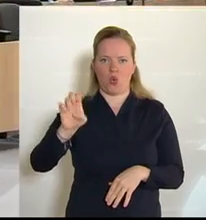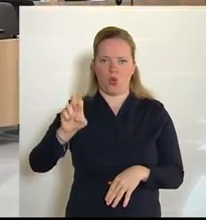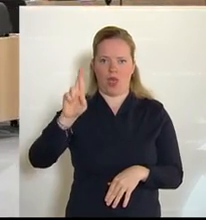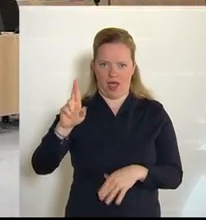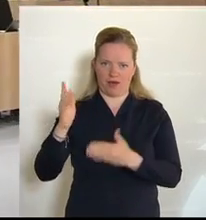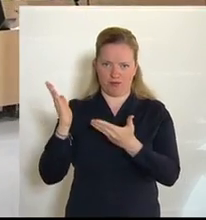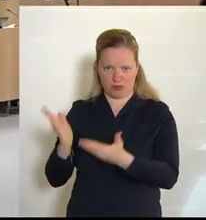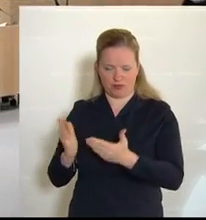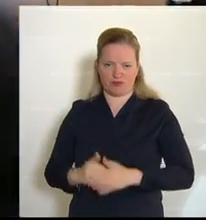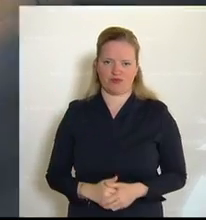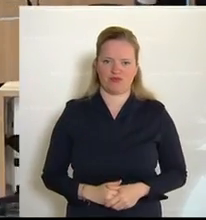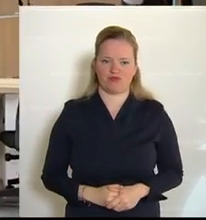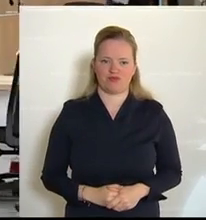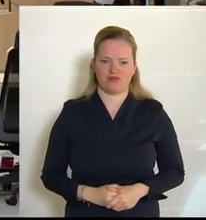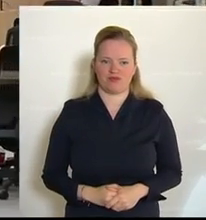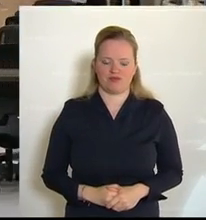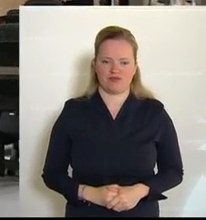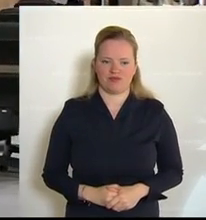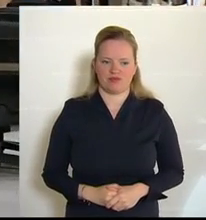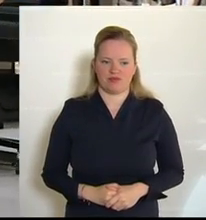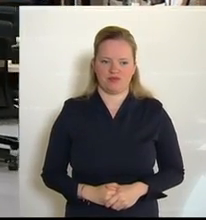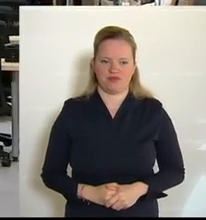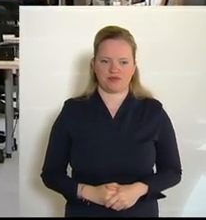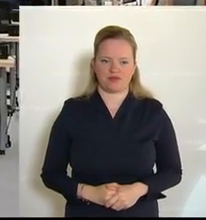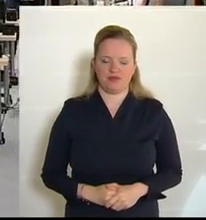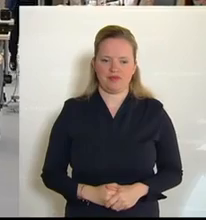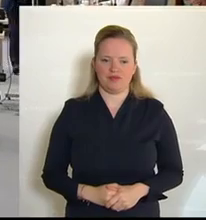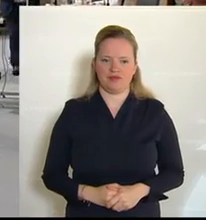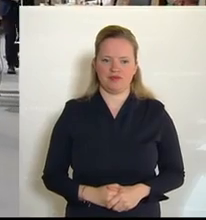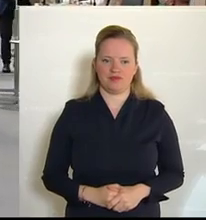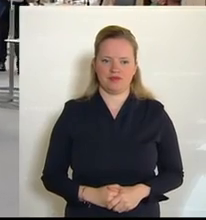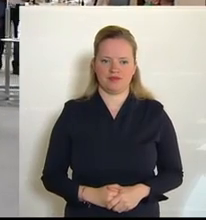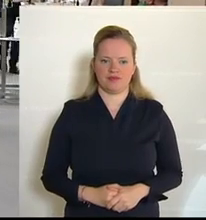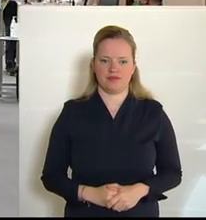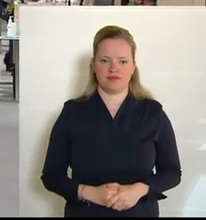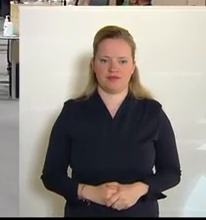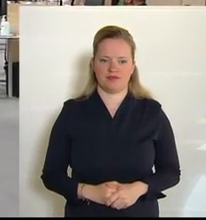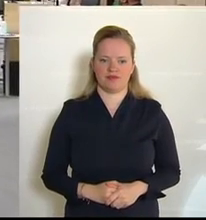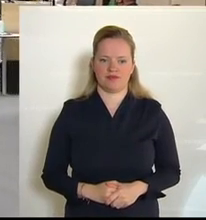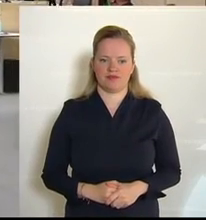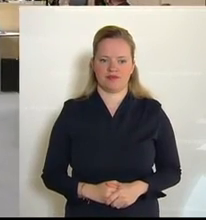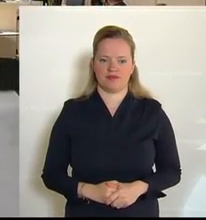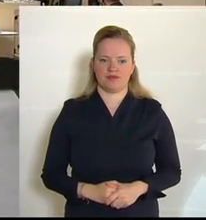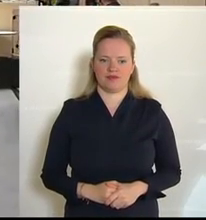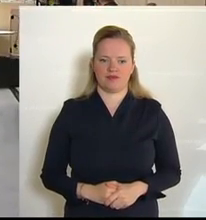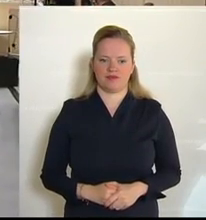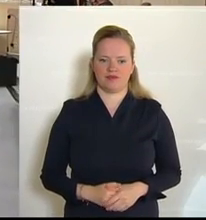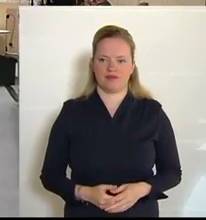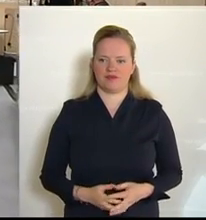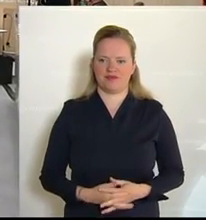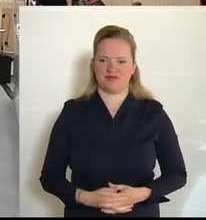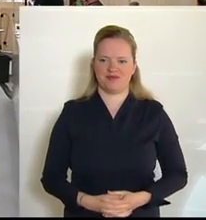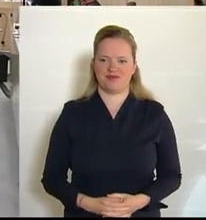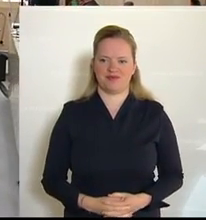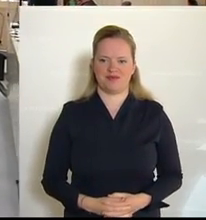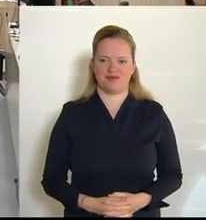Friedrich Ofenauer von der ÖVP, Sprecher für den öffentlichen Dienst, Beamter in St. Pölten